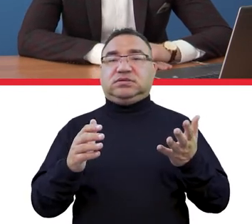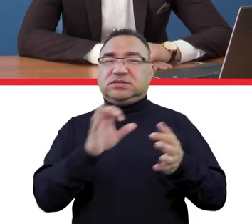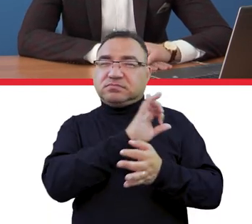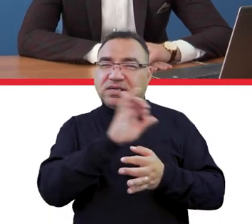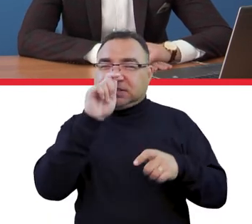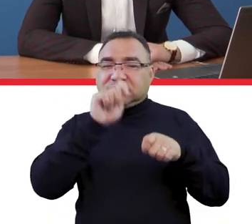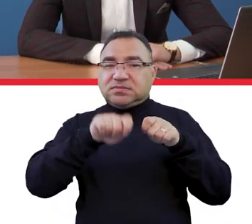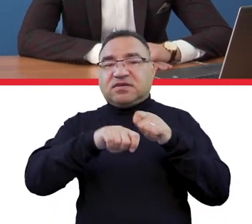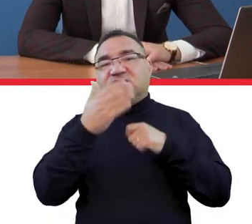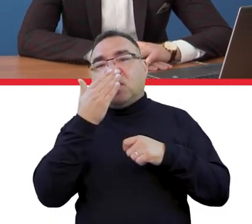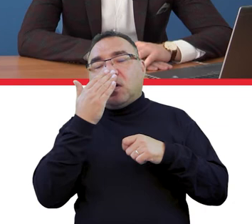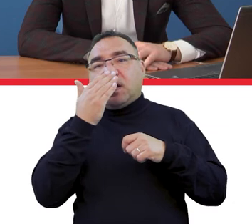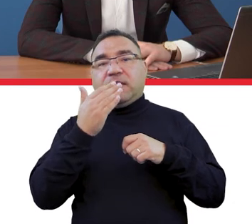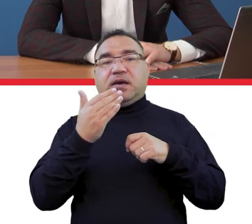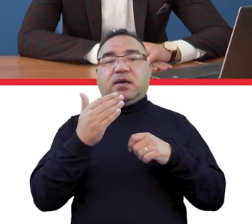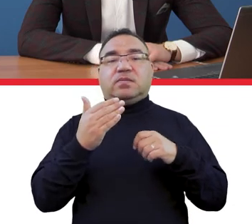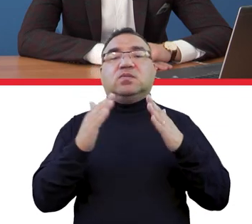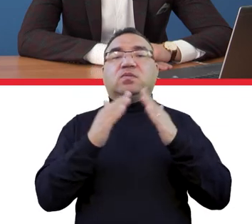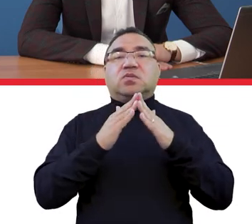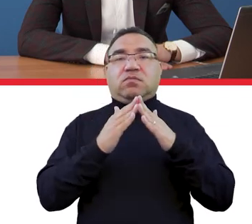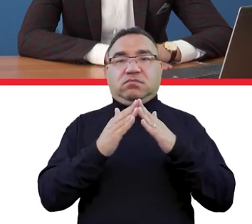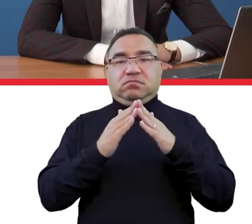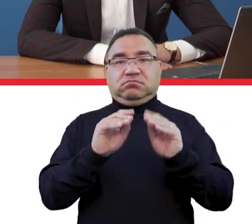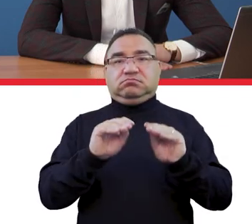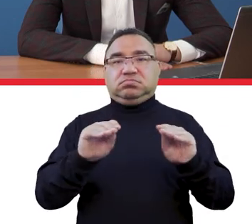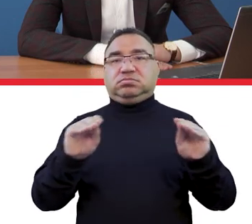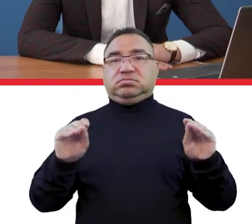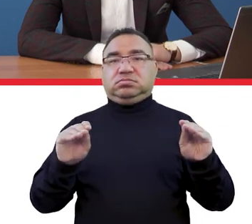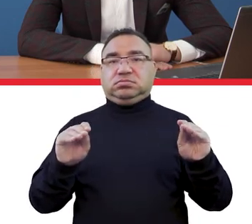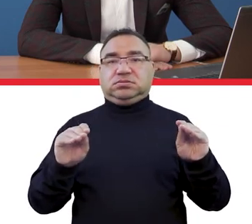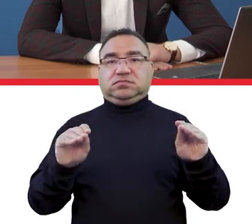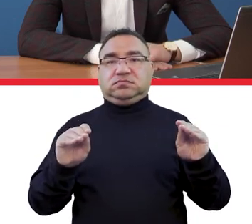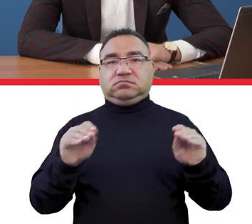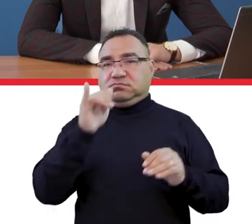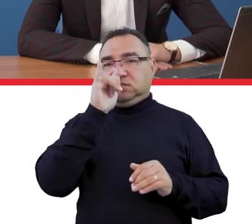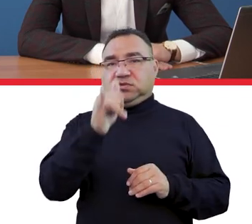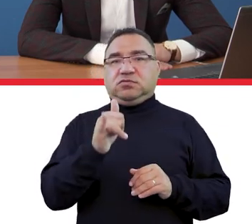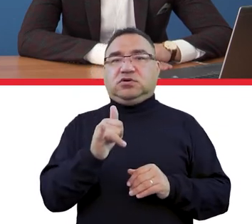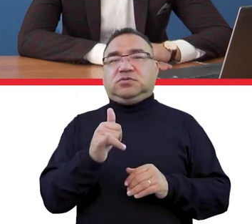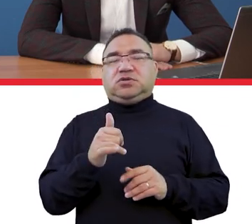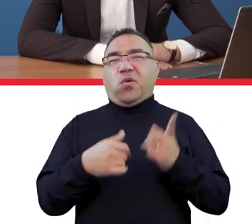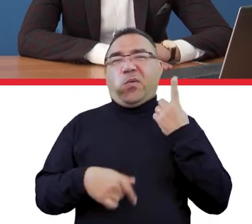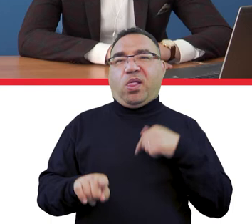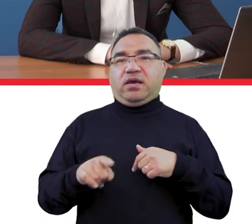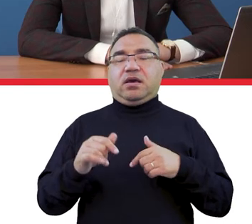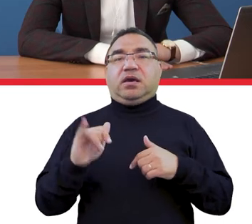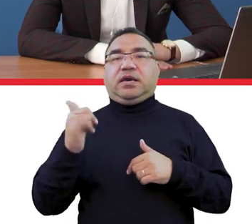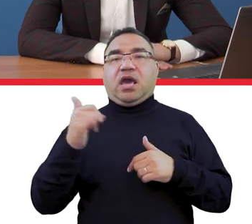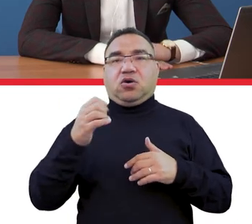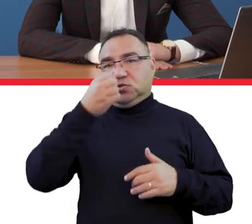sprawdzania, jak wygląda zdalne nauczanie i tu absolutnie nie może być drogi na skróty kosztem jakości